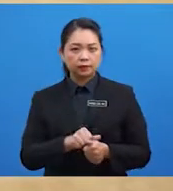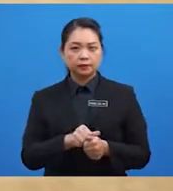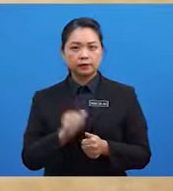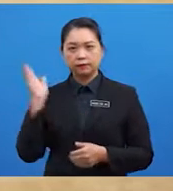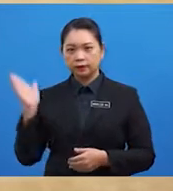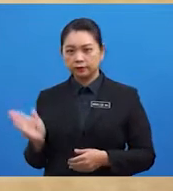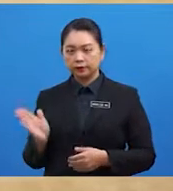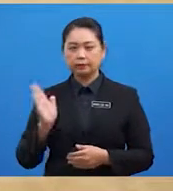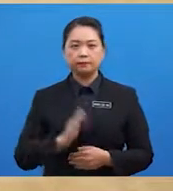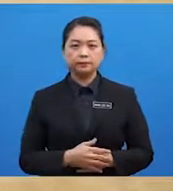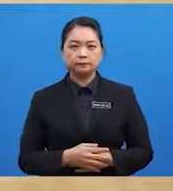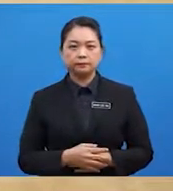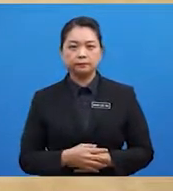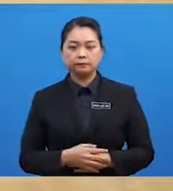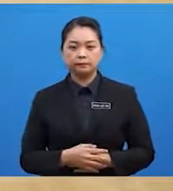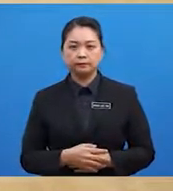penjelajahan ini?